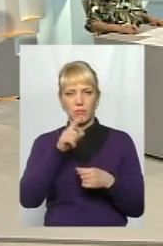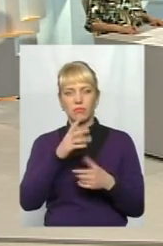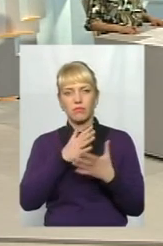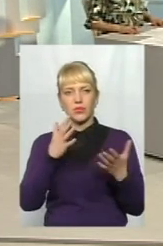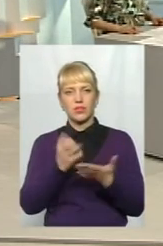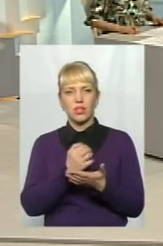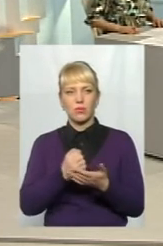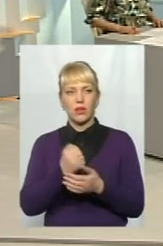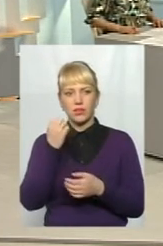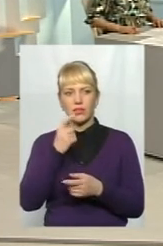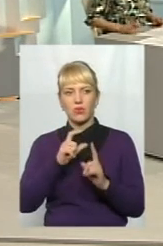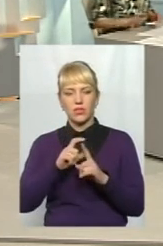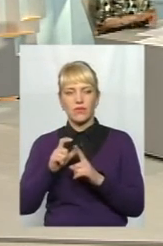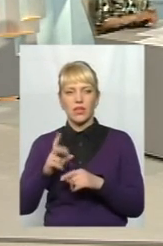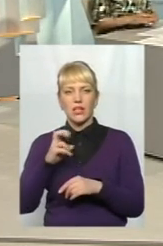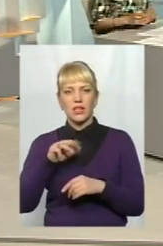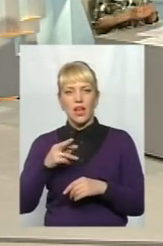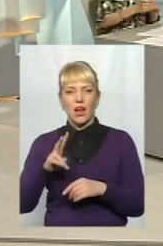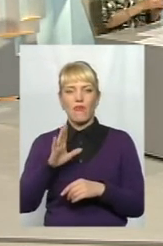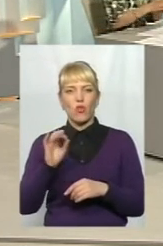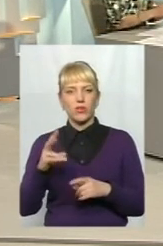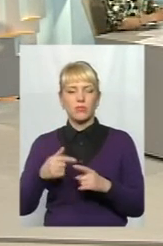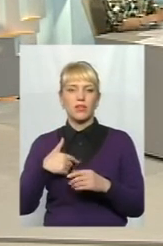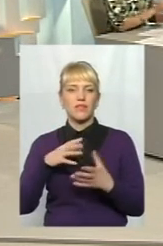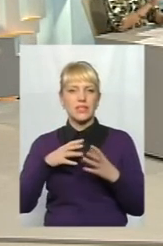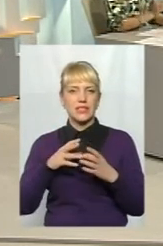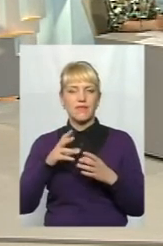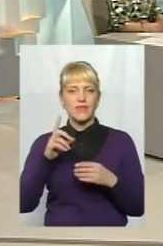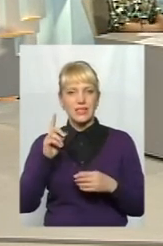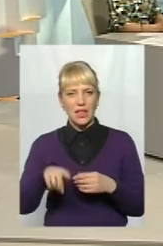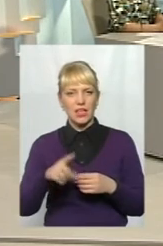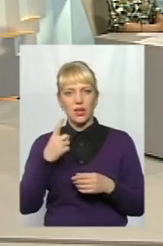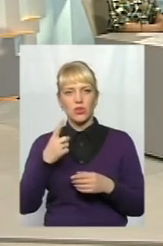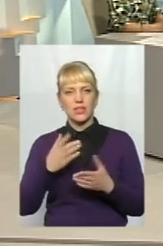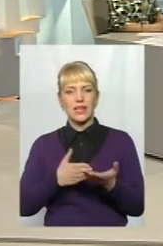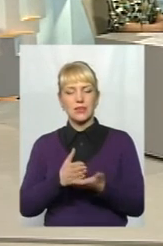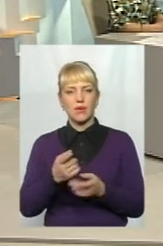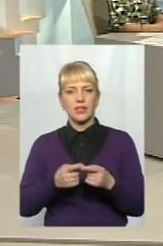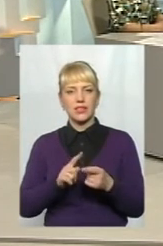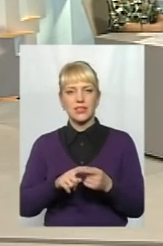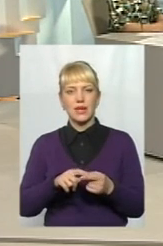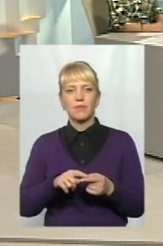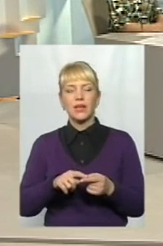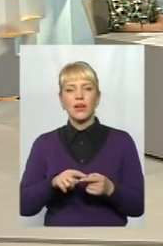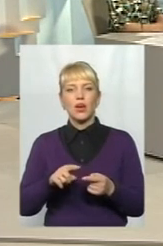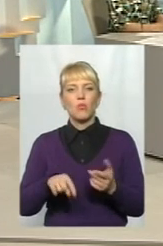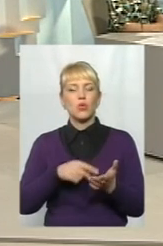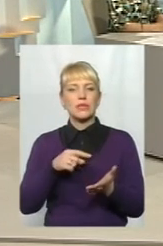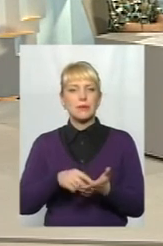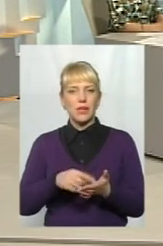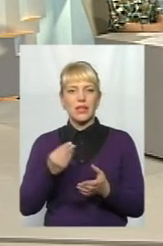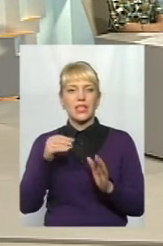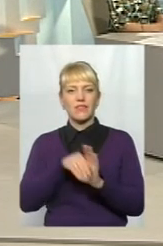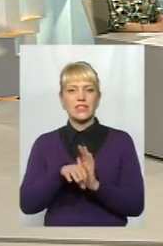Дякую за вітовість. Пані Наталію, пане Володимире, все-таки ще одне наспект, це муніципальні інвестиційні